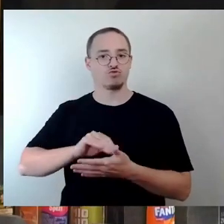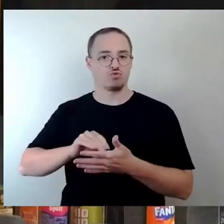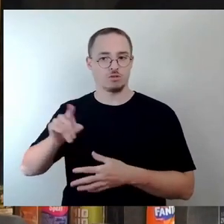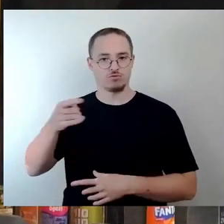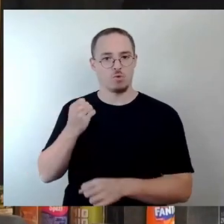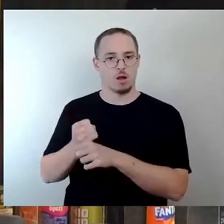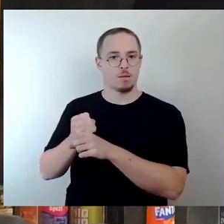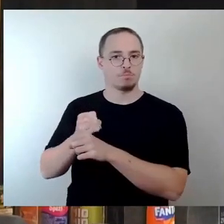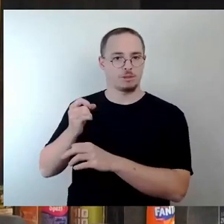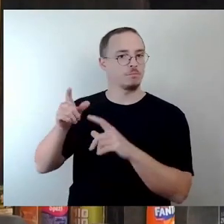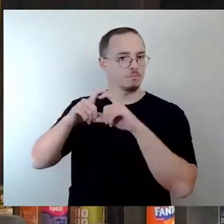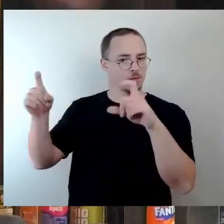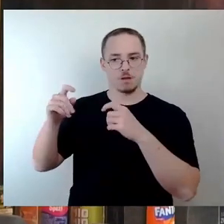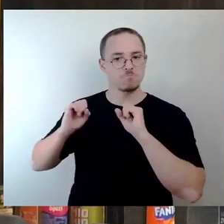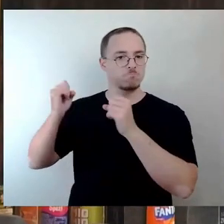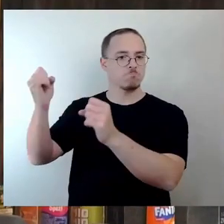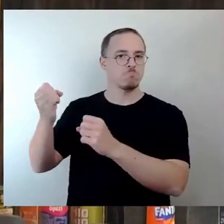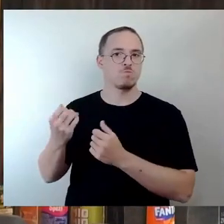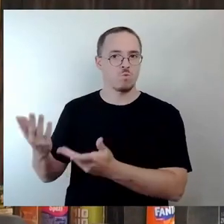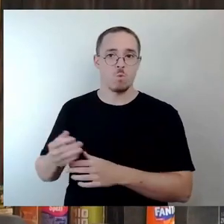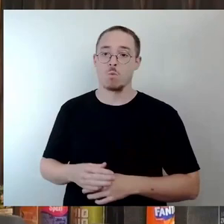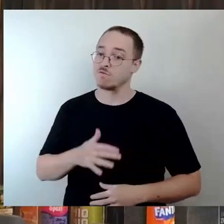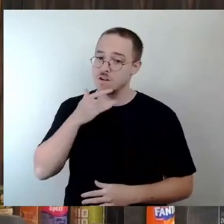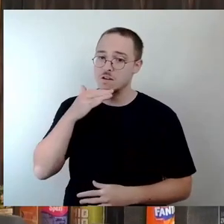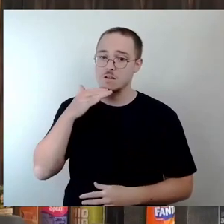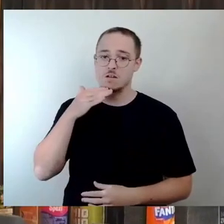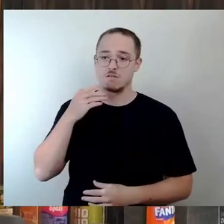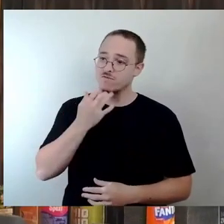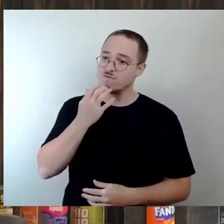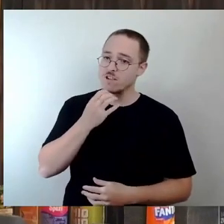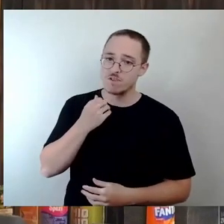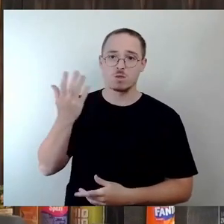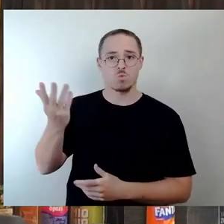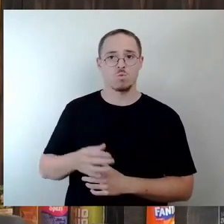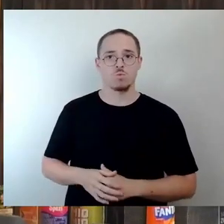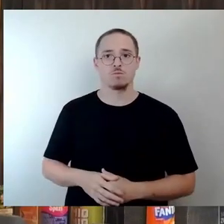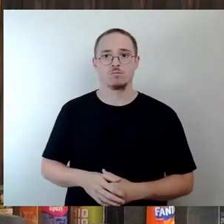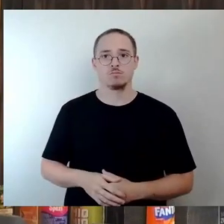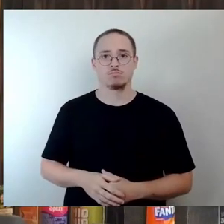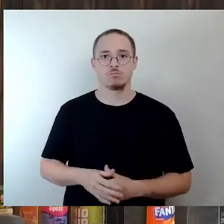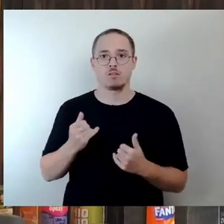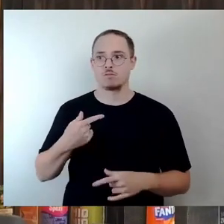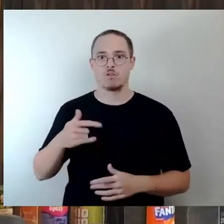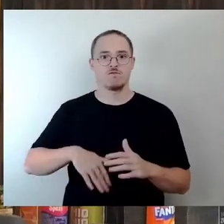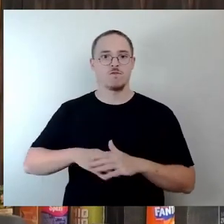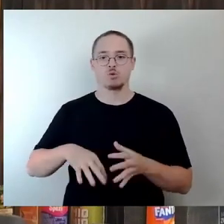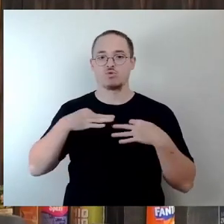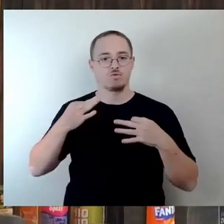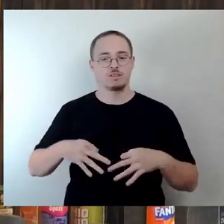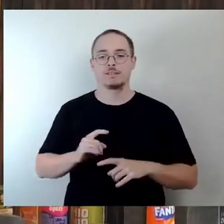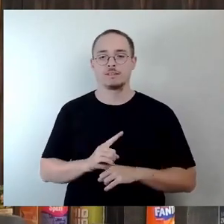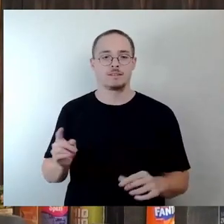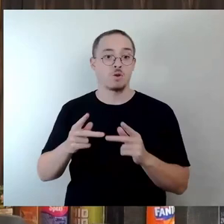haben, in dieser Sache wirklich auch sehr engagiert. War, jetzt bin ich nie ganz zufrieden, damit, dass es wieder nur ein Konzept für ein